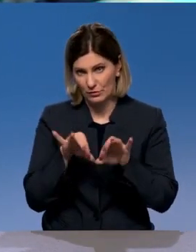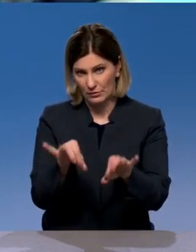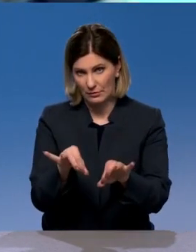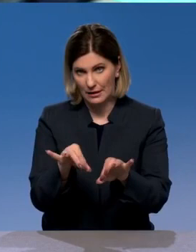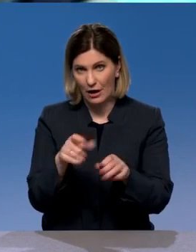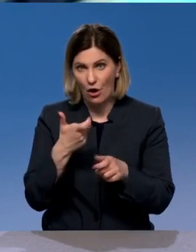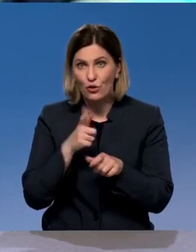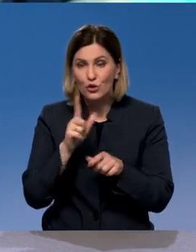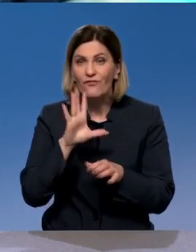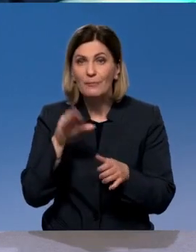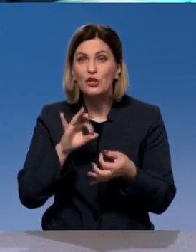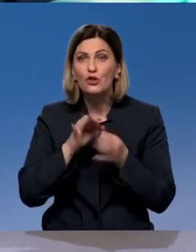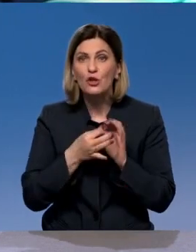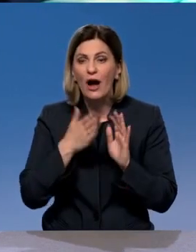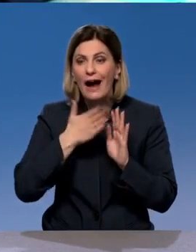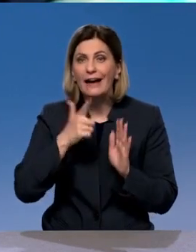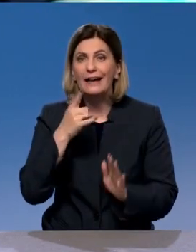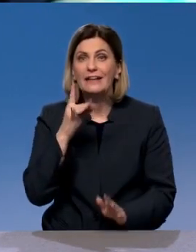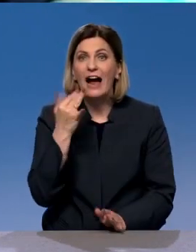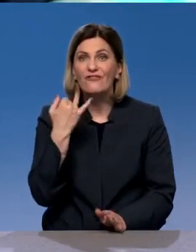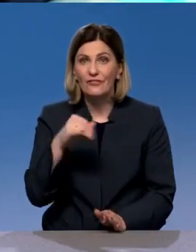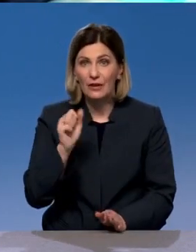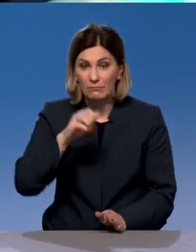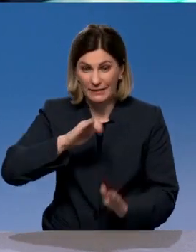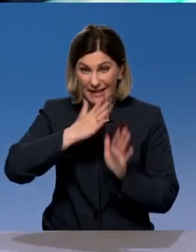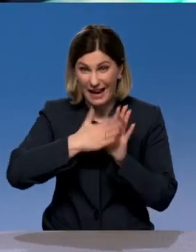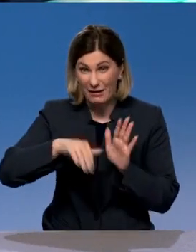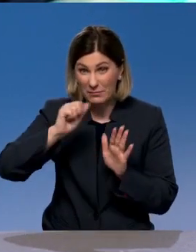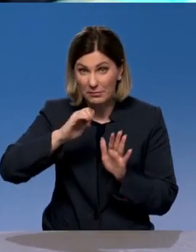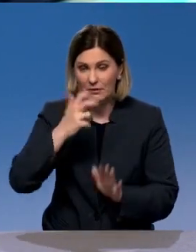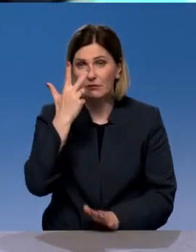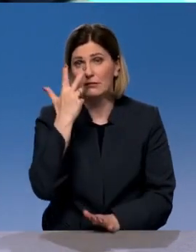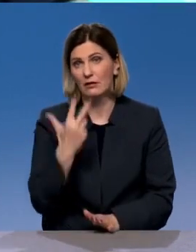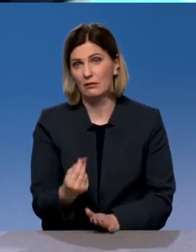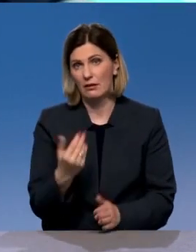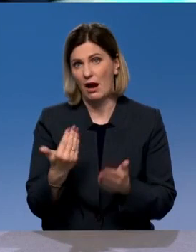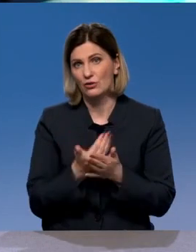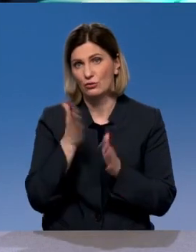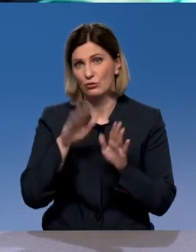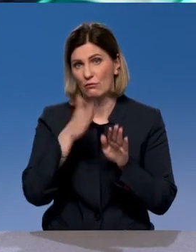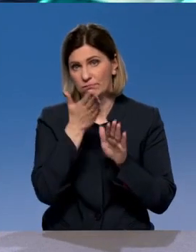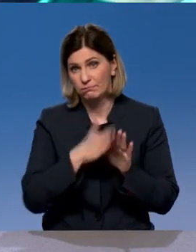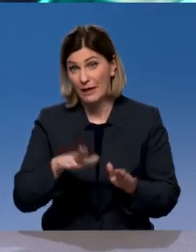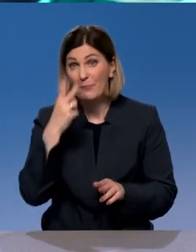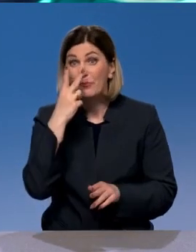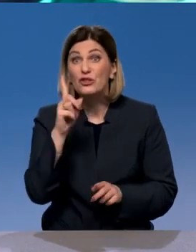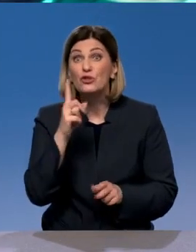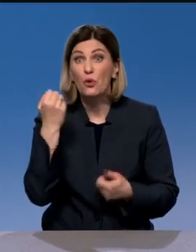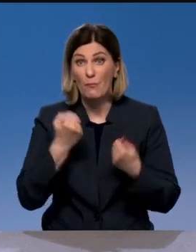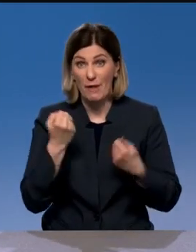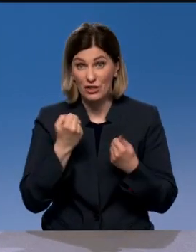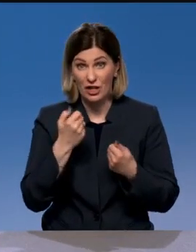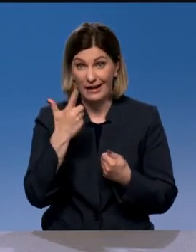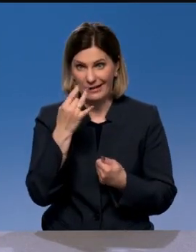гравием. Гравием хватает на три дня ямы. Машины, ну посмотрите, что с ними происходит от этого гравия, который